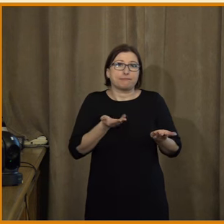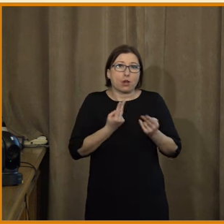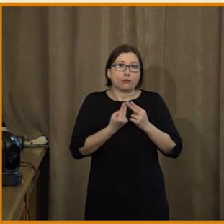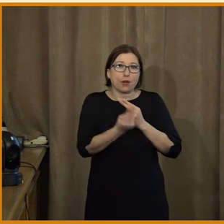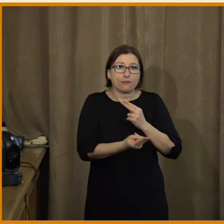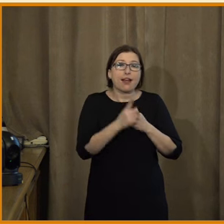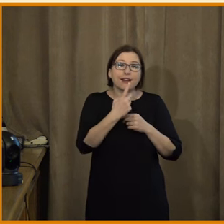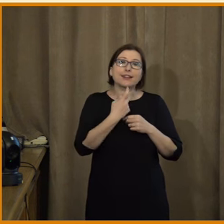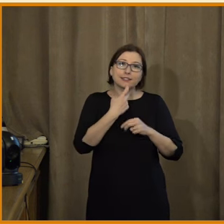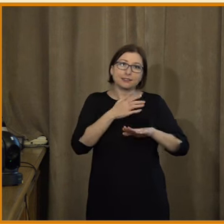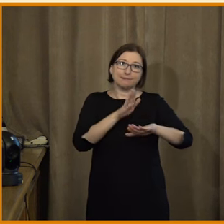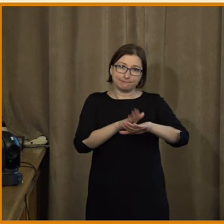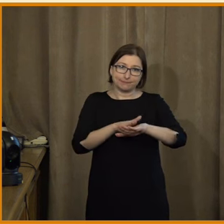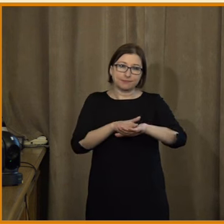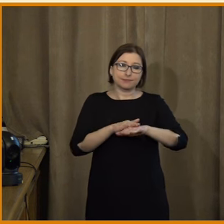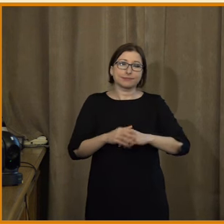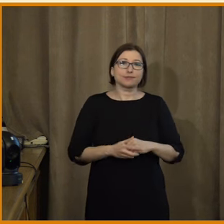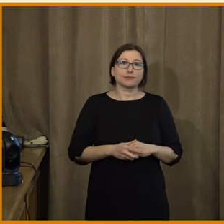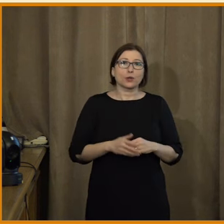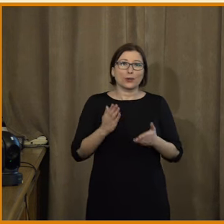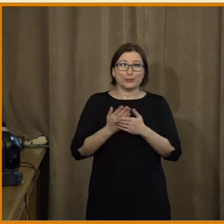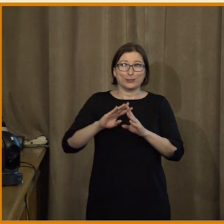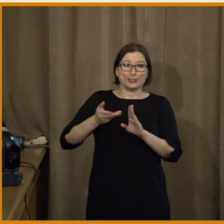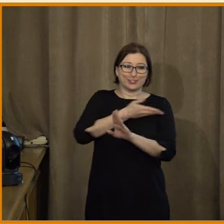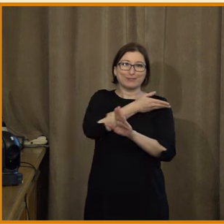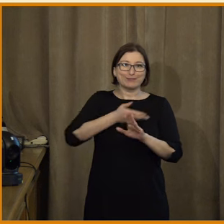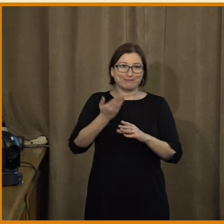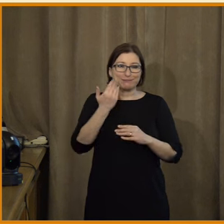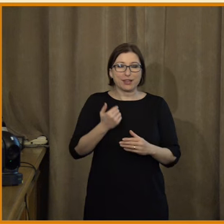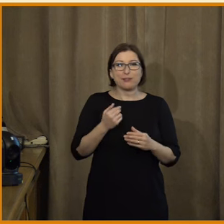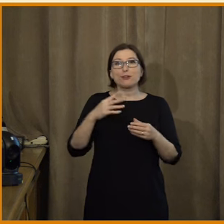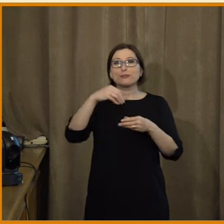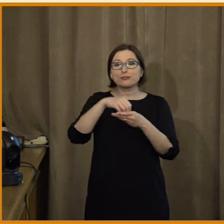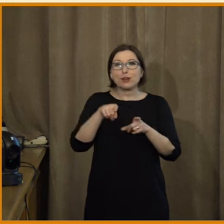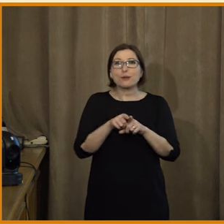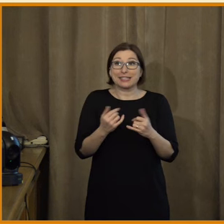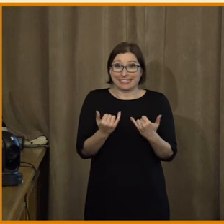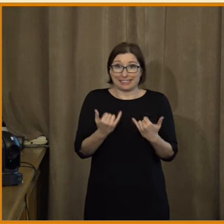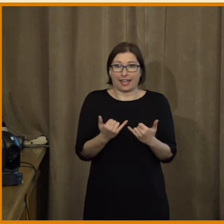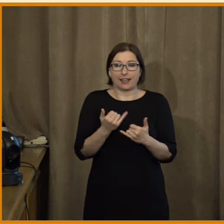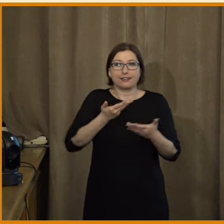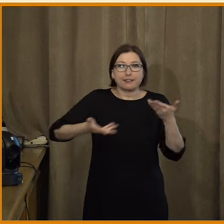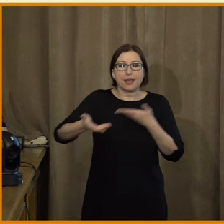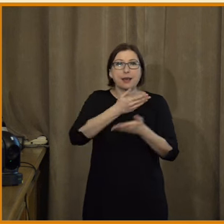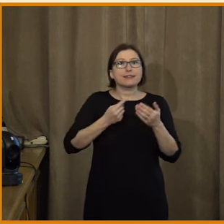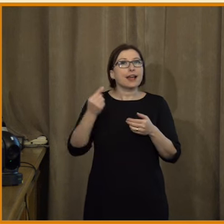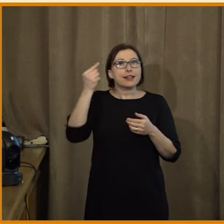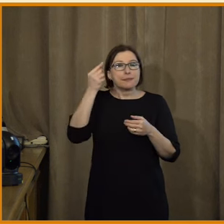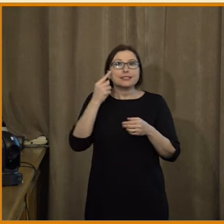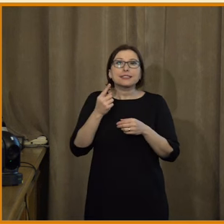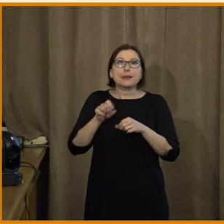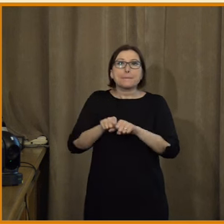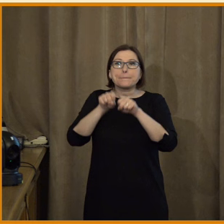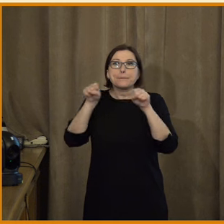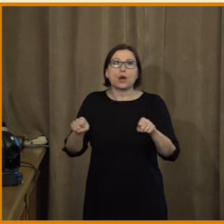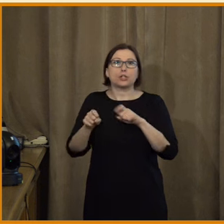Nicméně, co bych teda chtěla zdůraznit, v podstatě už jsem to všechno řekla, je, že to současné rámování debaty přehlíží ten mocenskopolitický a